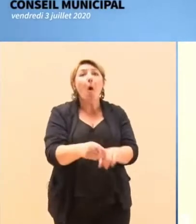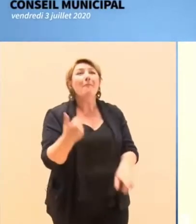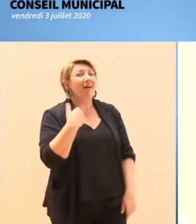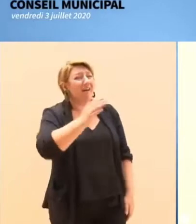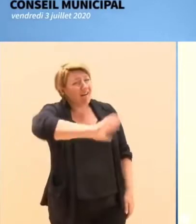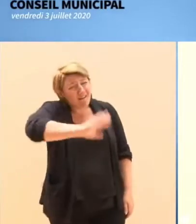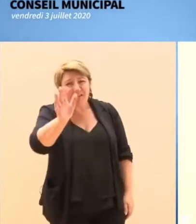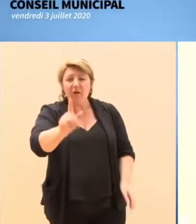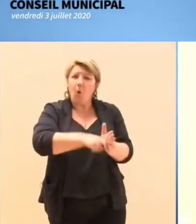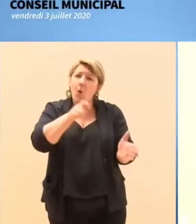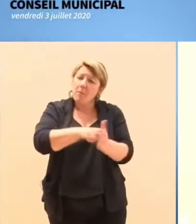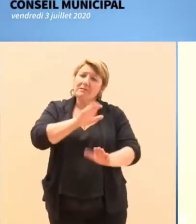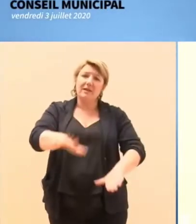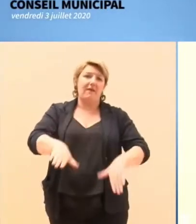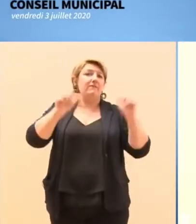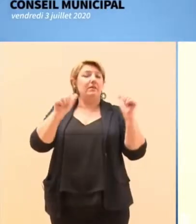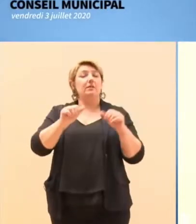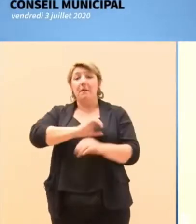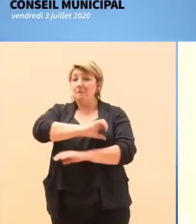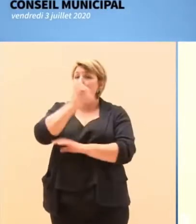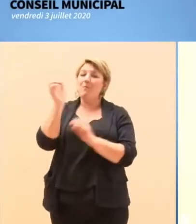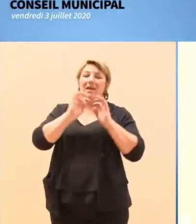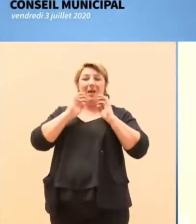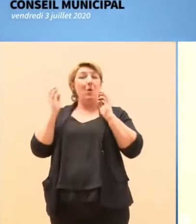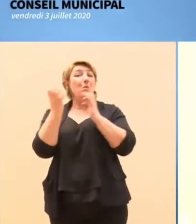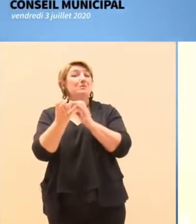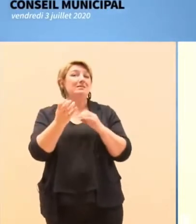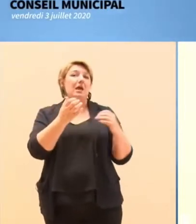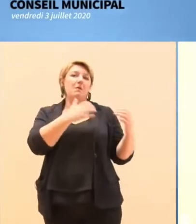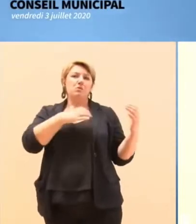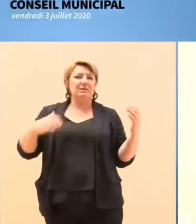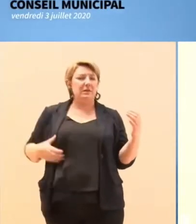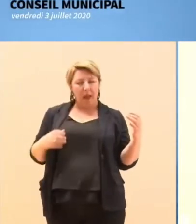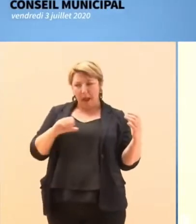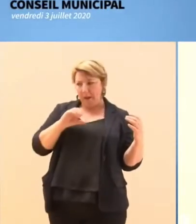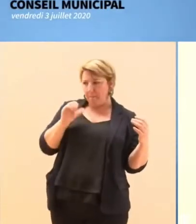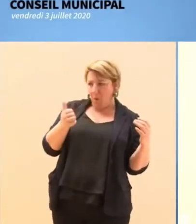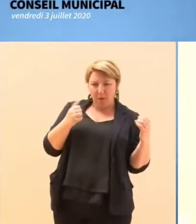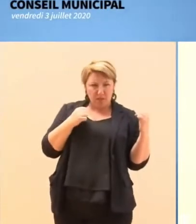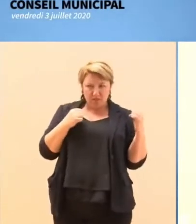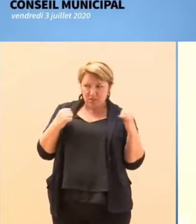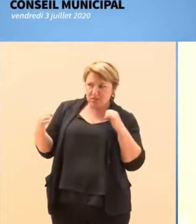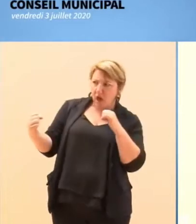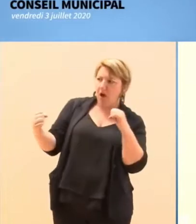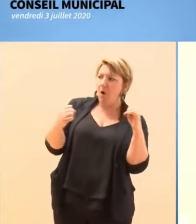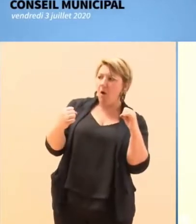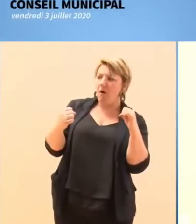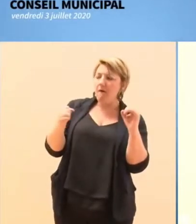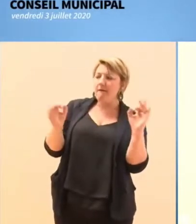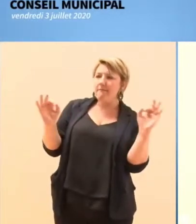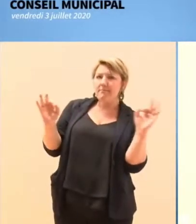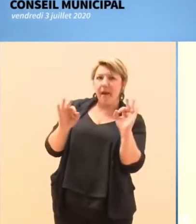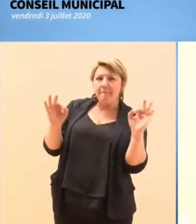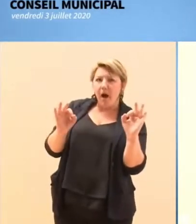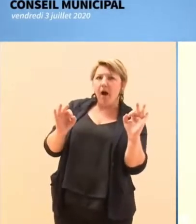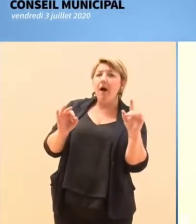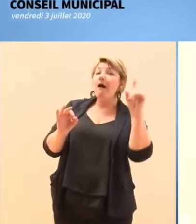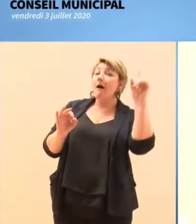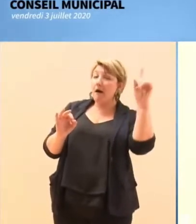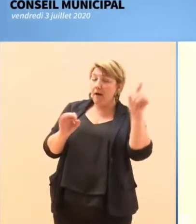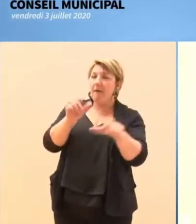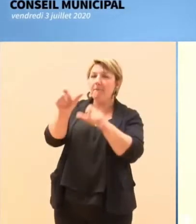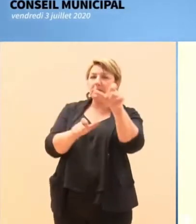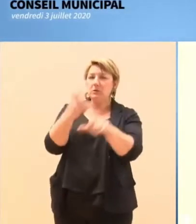si c'est possible, au sein du conseil municipal, un consensus. Et si ce n'est pas le cas, consultez les grenoblois sans